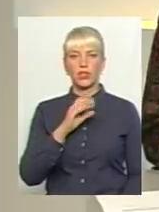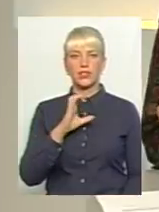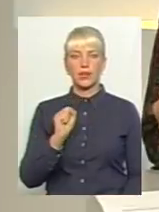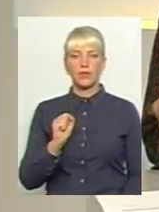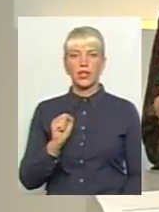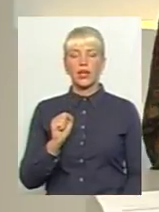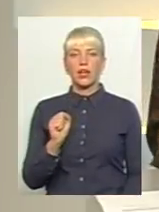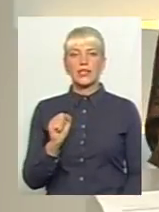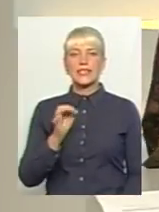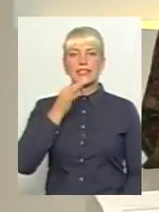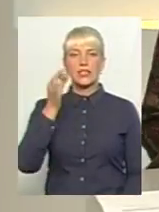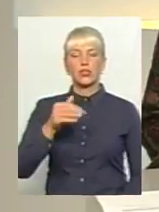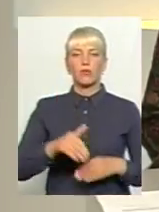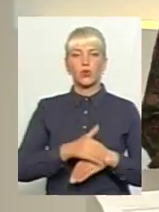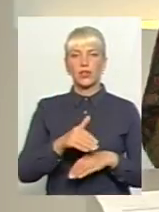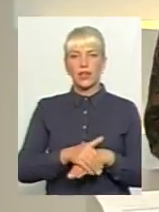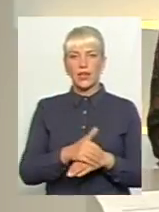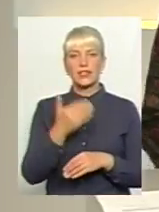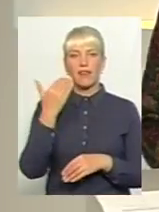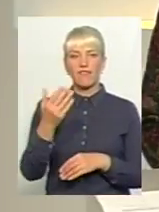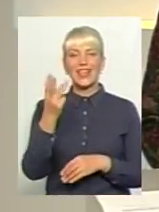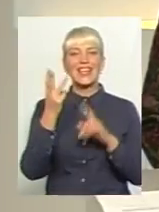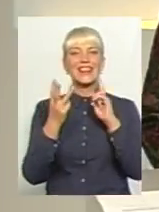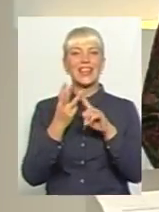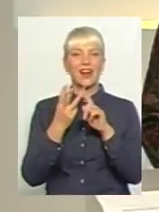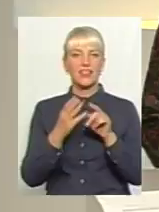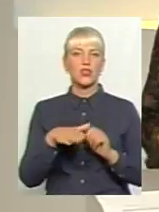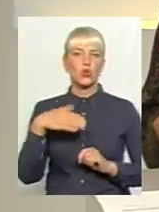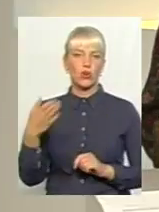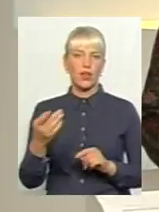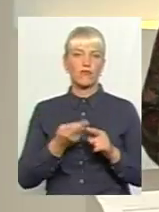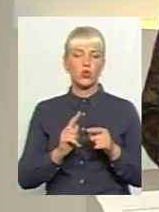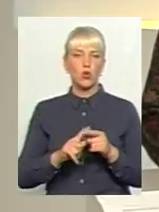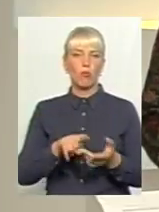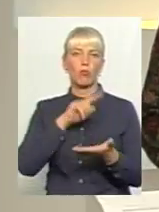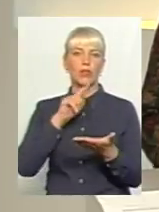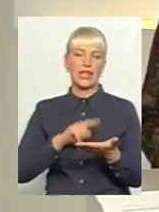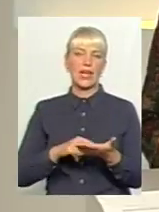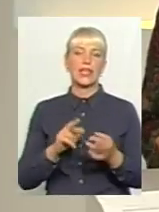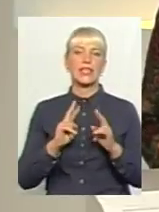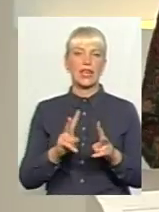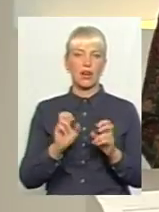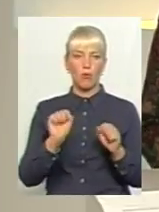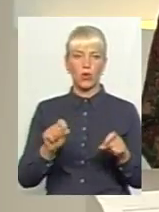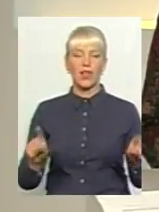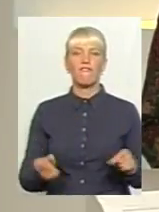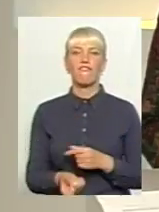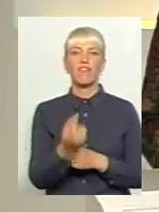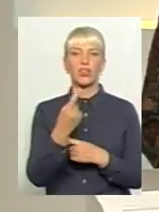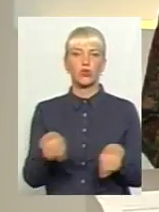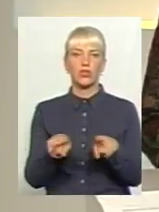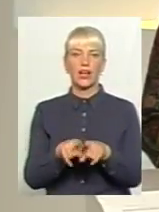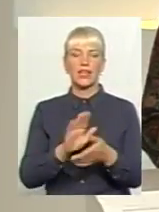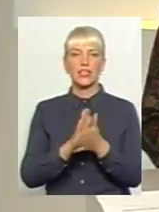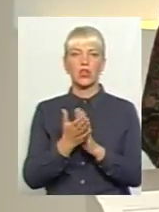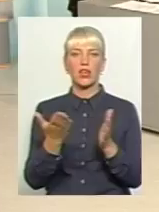ласка, я розумію, що ви сторона третя в цьому питанні, але все ж таки, яким чином могла виникнути така ситуація, яку